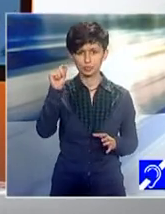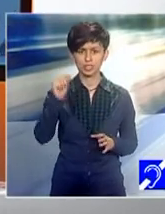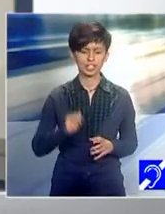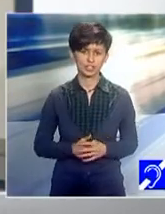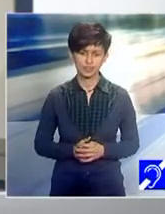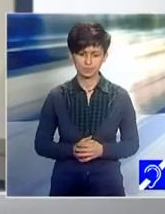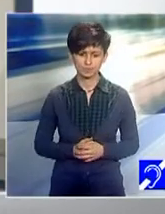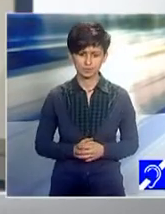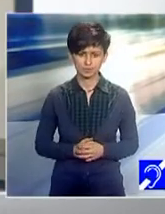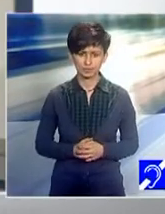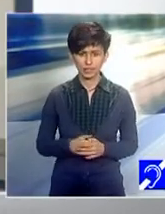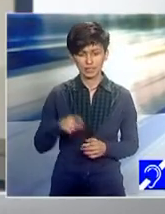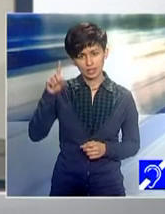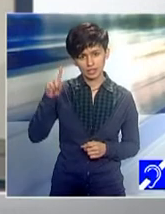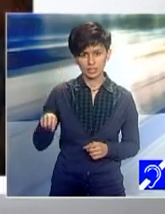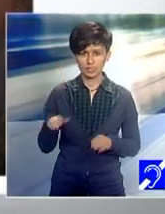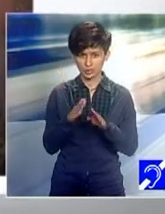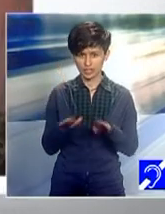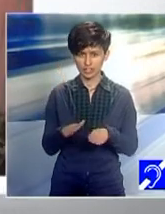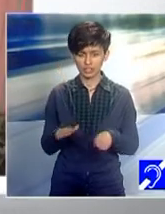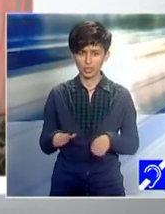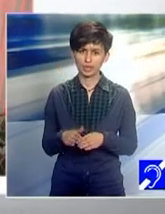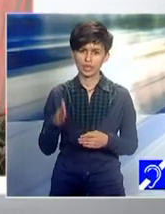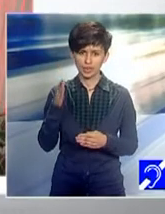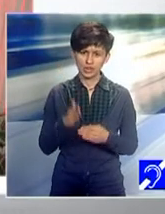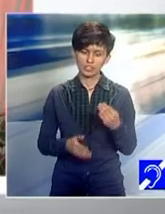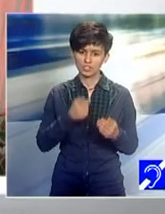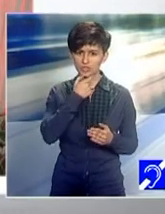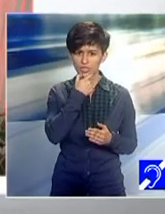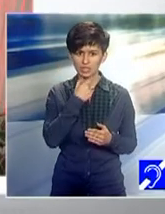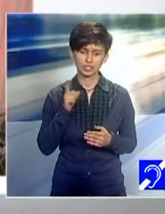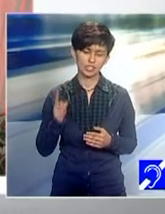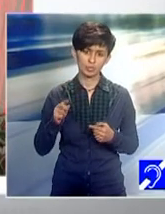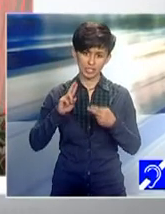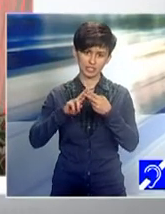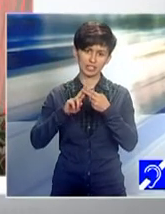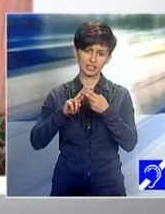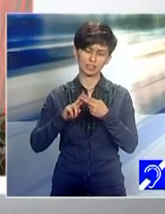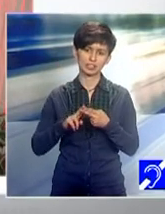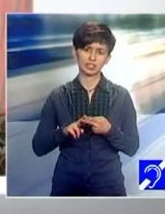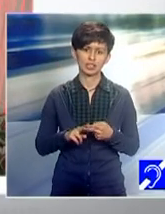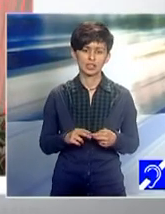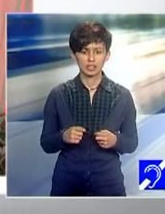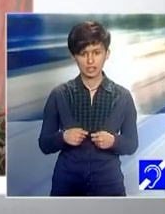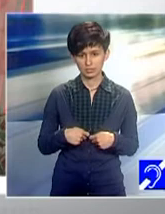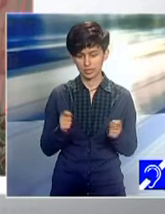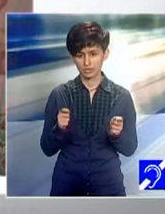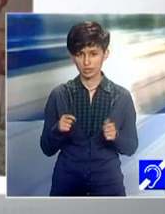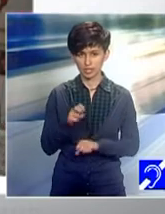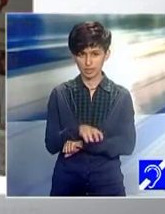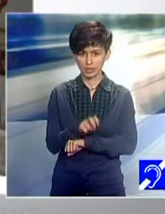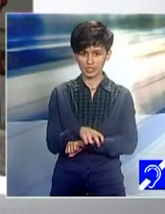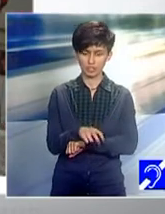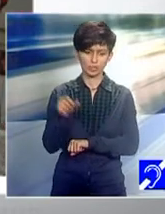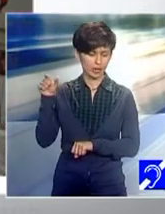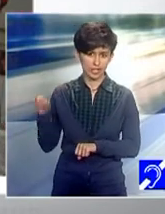adică în decembrie, la sfârșitul anului, urmează să ne întâlnim cu toții, adică participanții